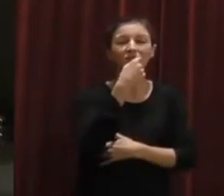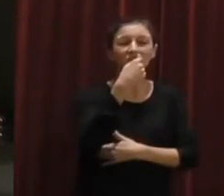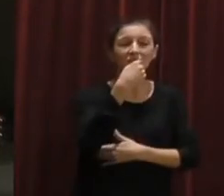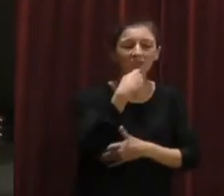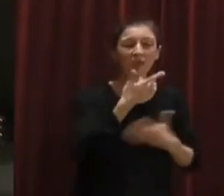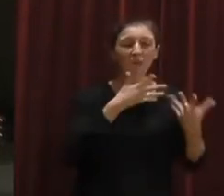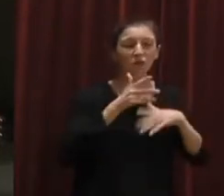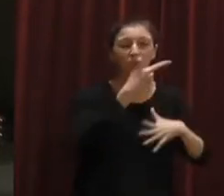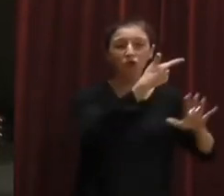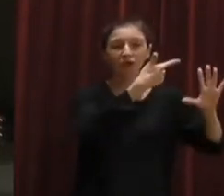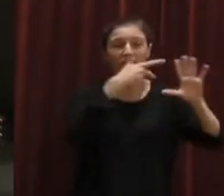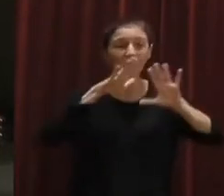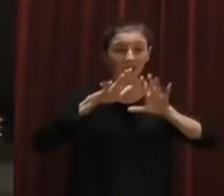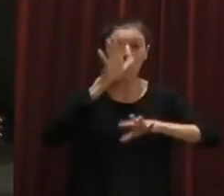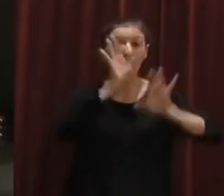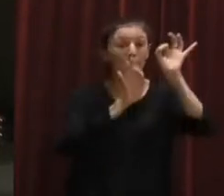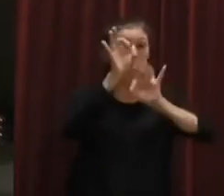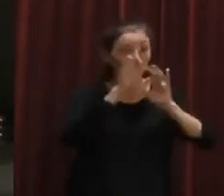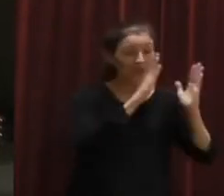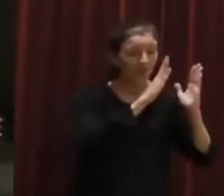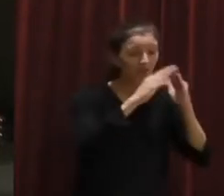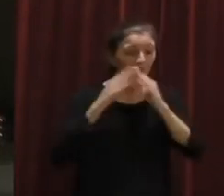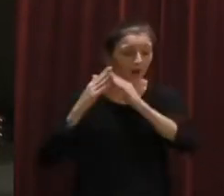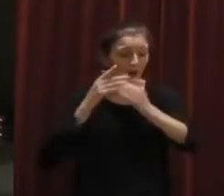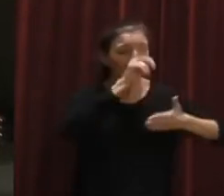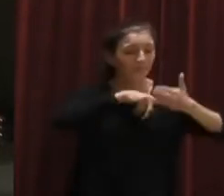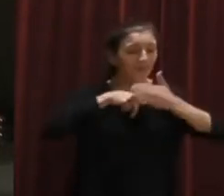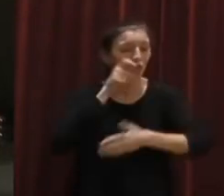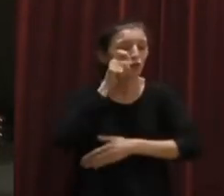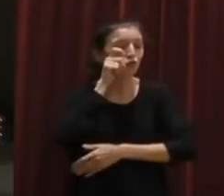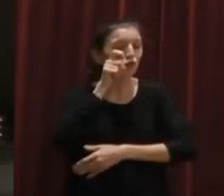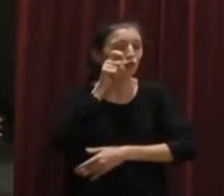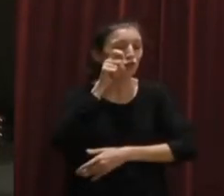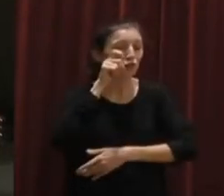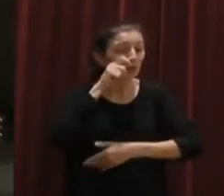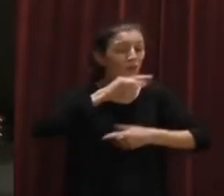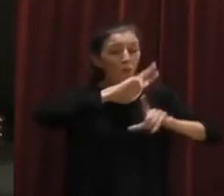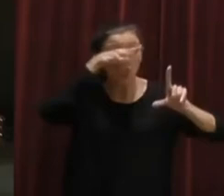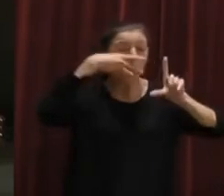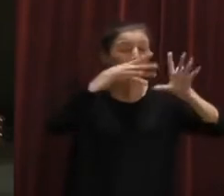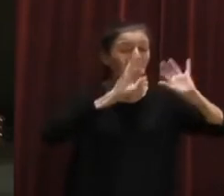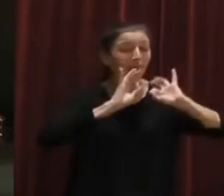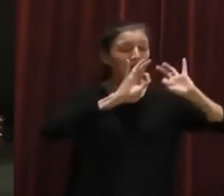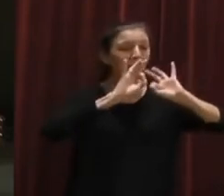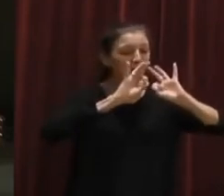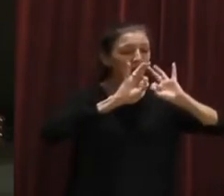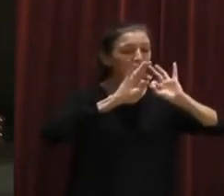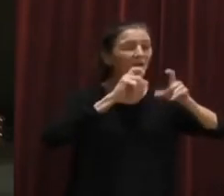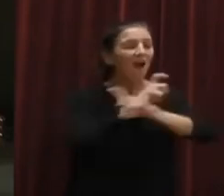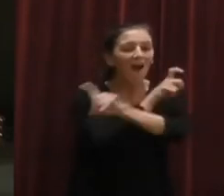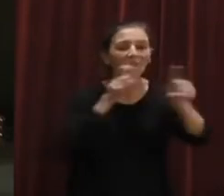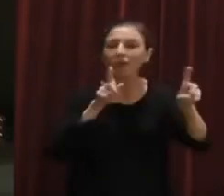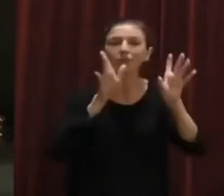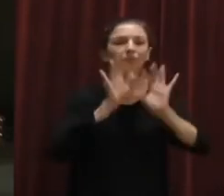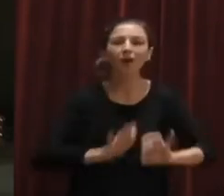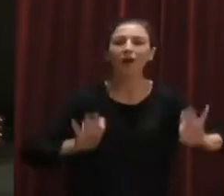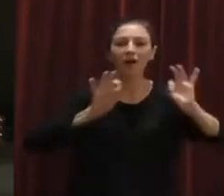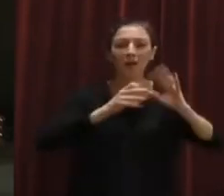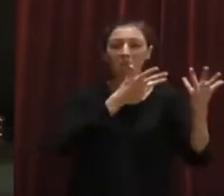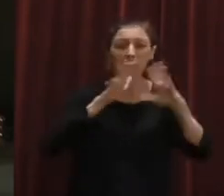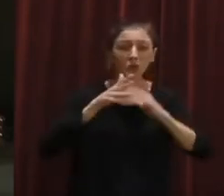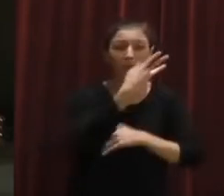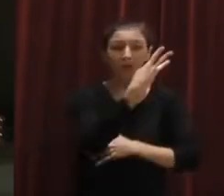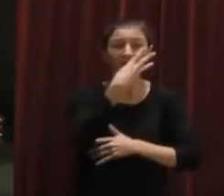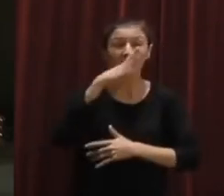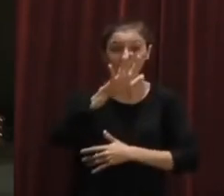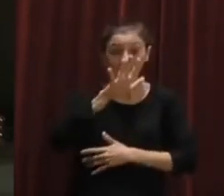les viviendes turístiques comercialitzades en plataformes online deixen de ser anunciades en les mesmes. Lo quantificava en unes 35.000.